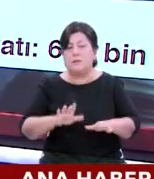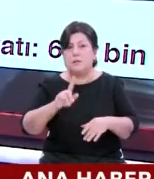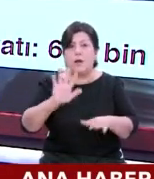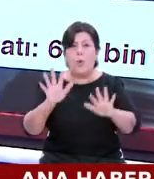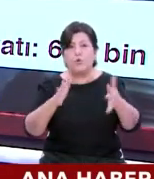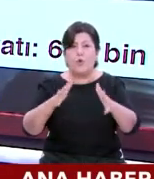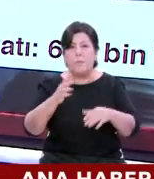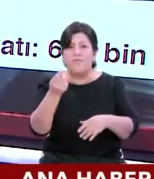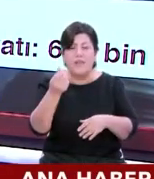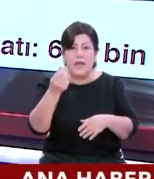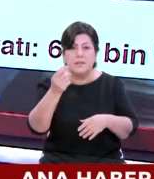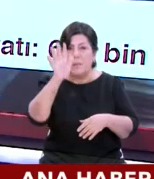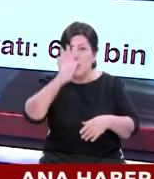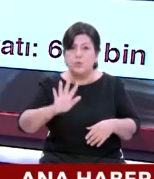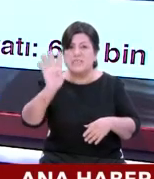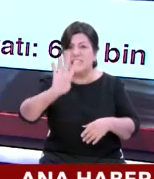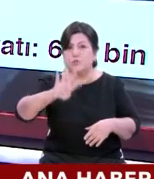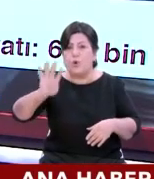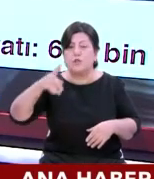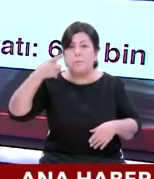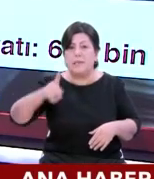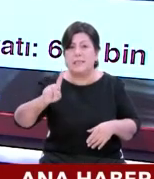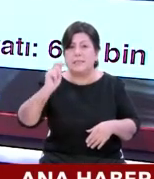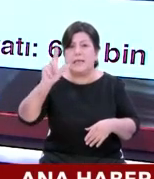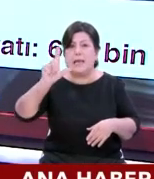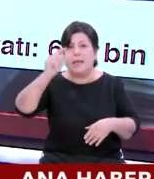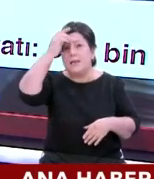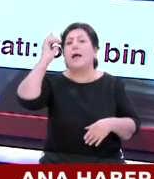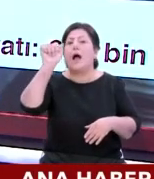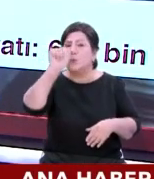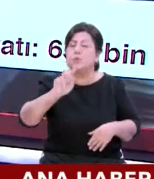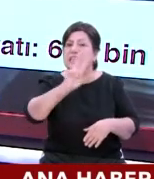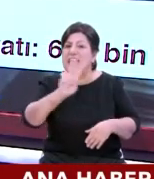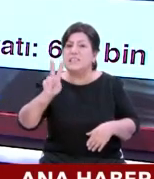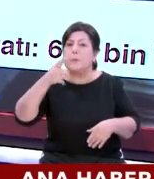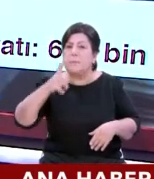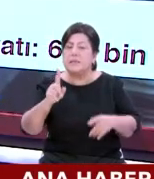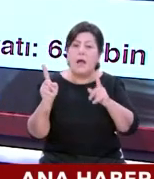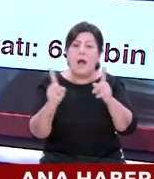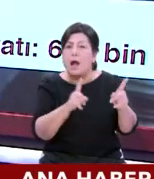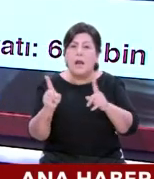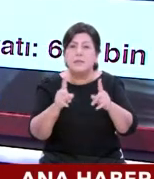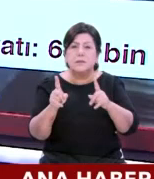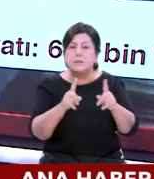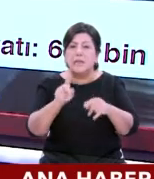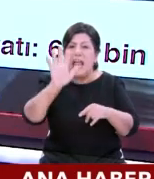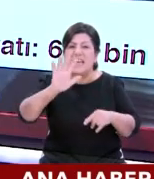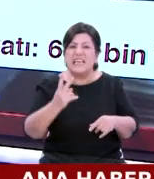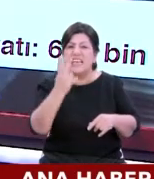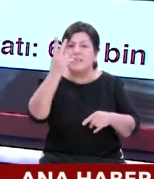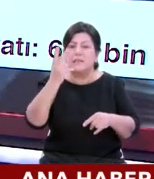Ortalama fiyatı 544 bin lira. 600-700 bin TL arasındaysa 57